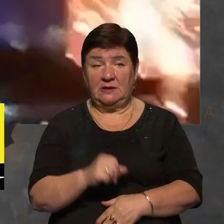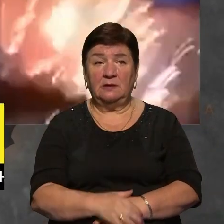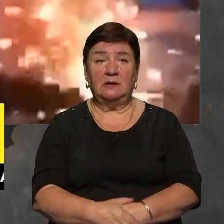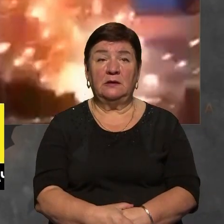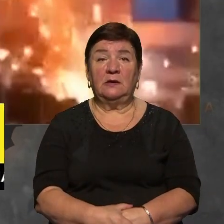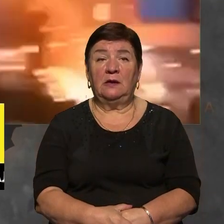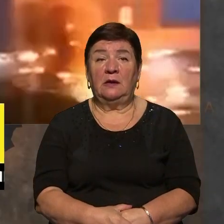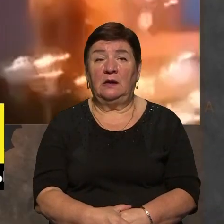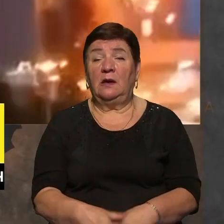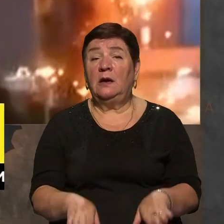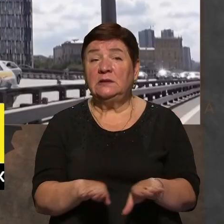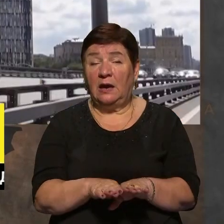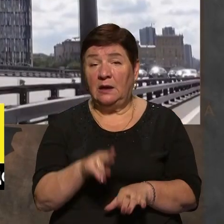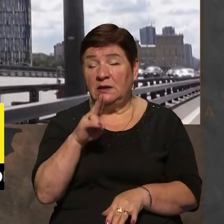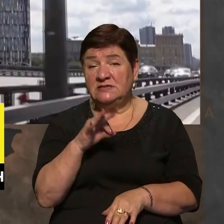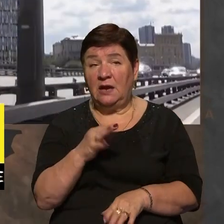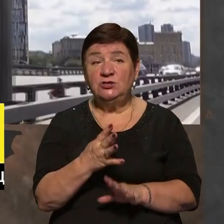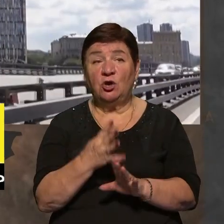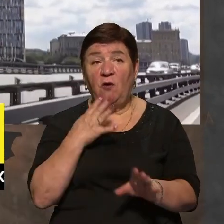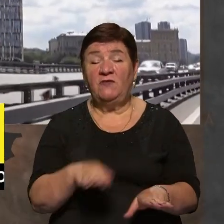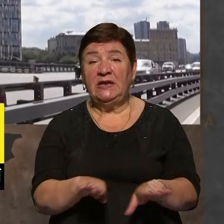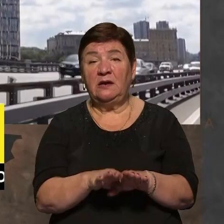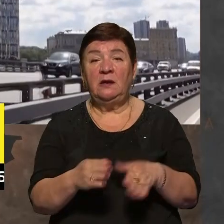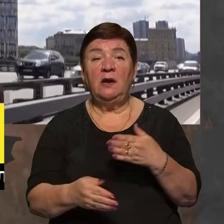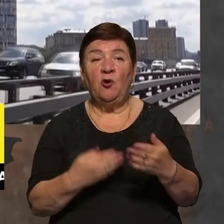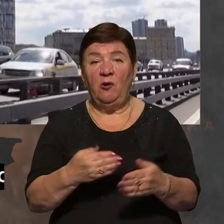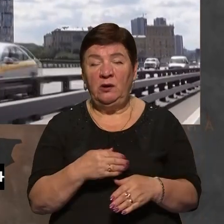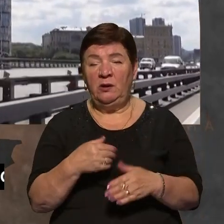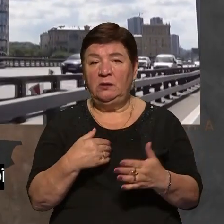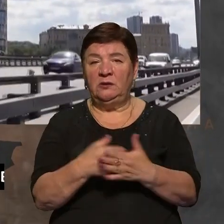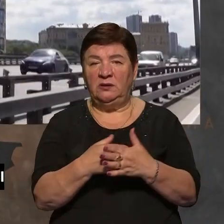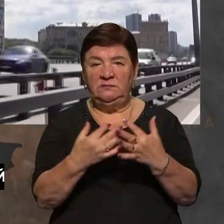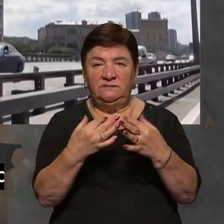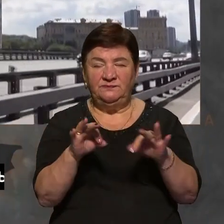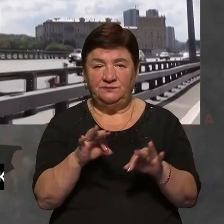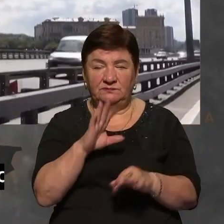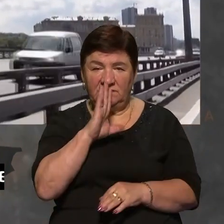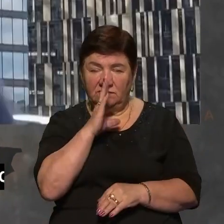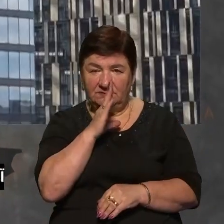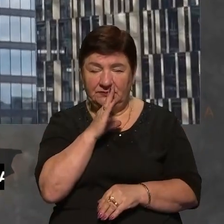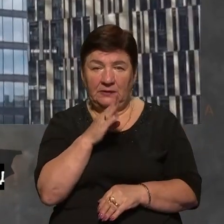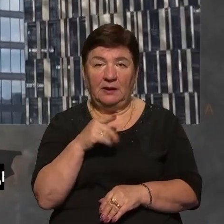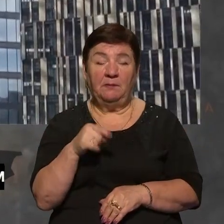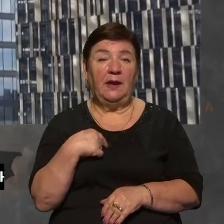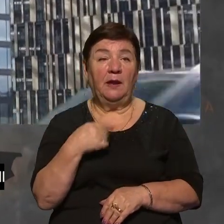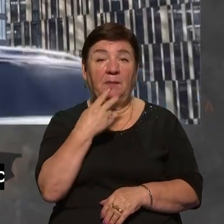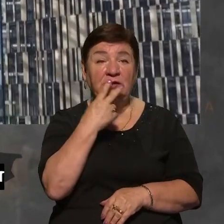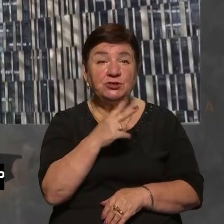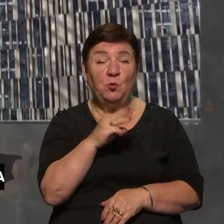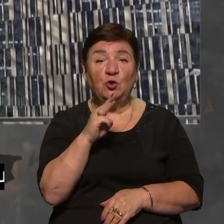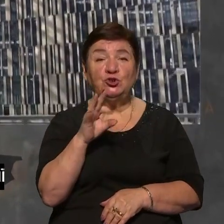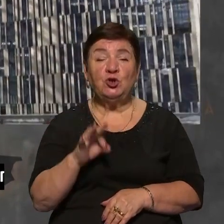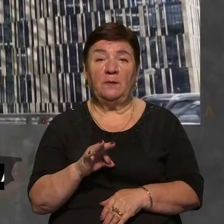Так, це черговий такий крок до деморалізації супротивника. Тобто ми бачимо, що